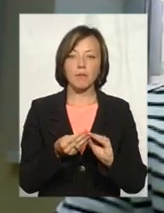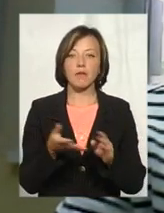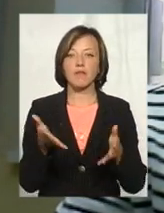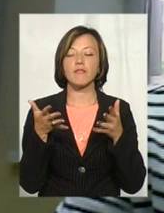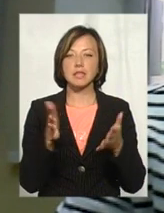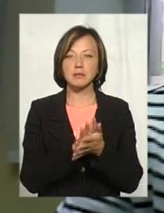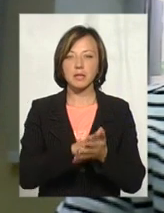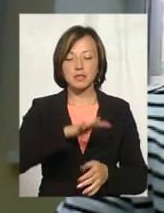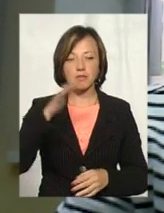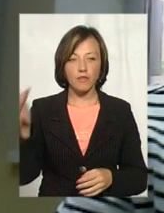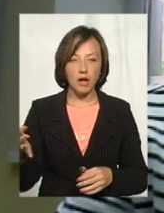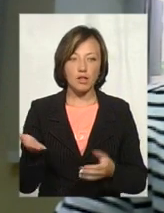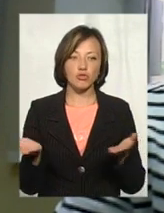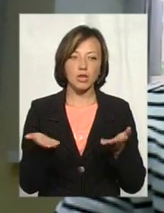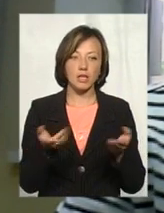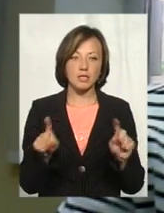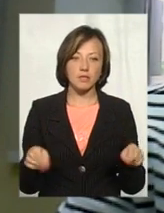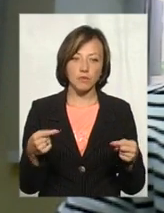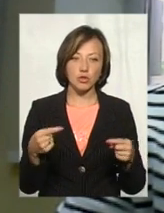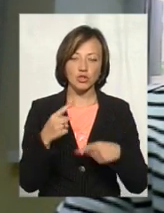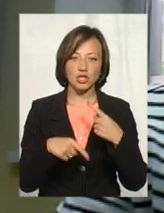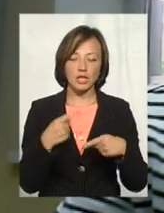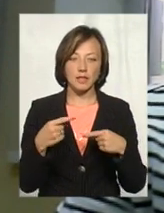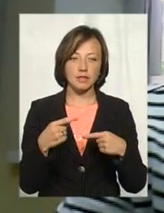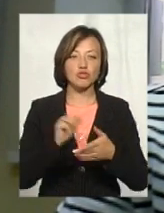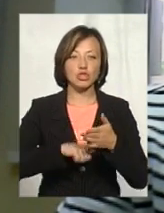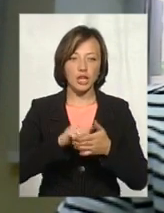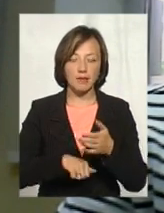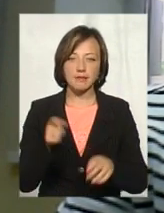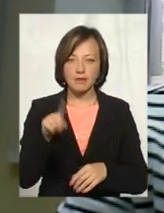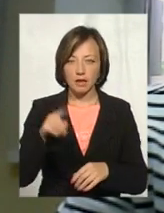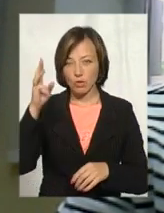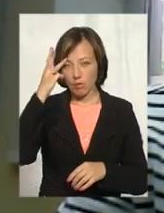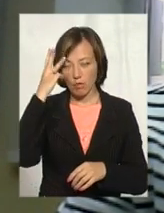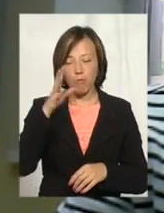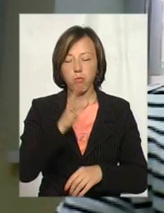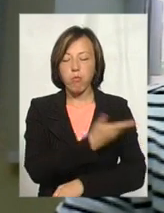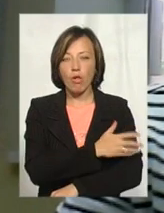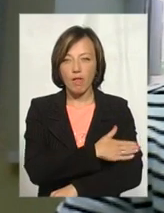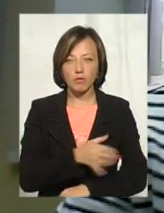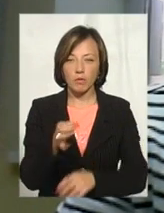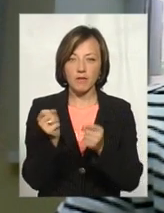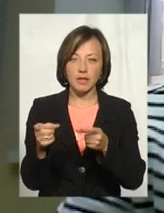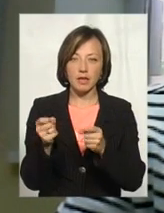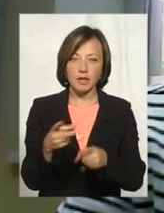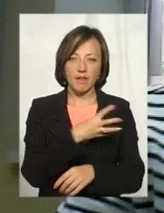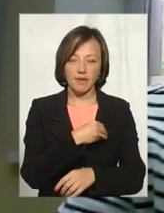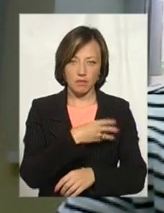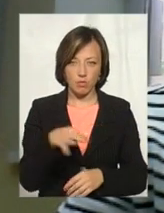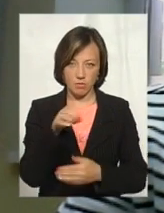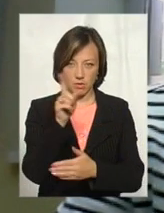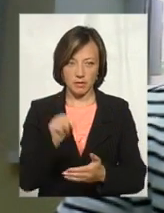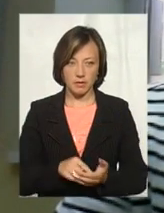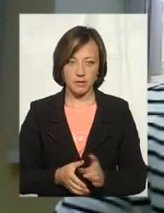сміттєзвалища, які створюються через те, що на Полтавщину вивозять сміття з Львівської області?